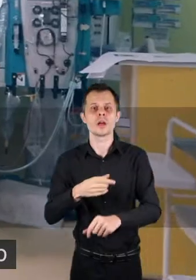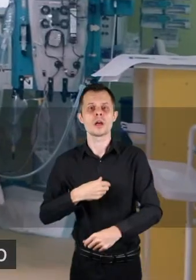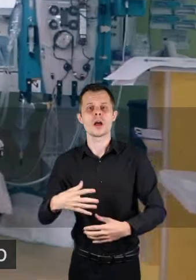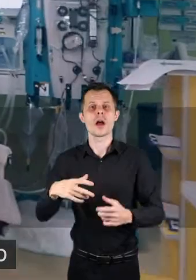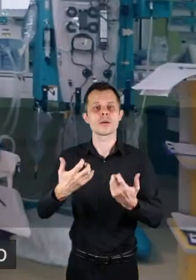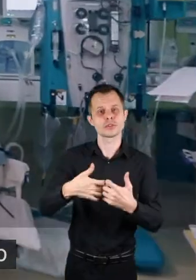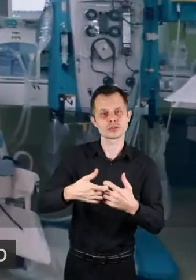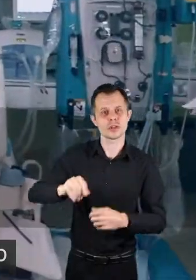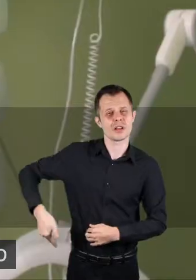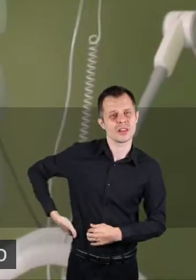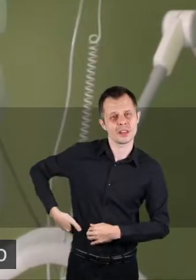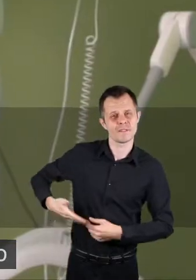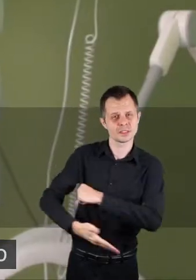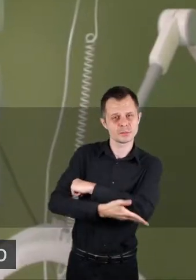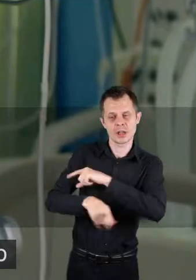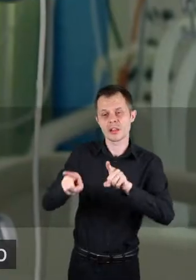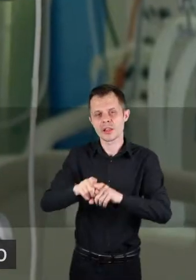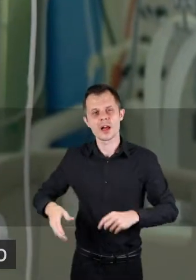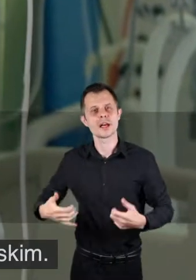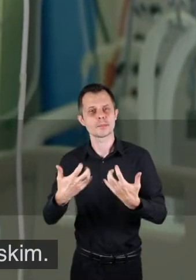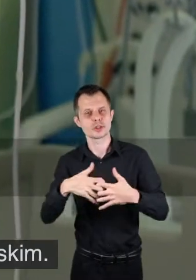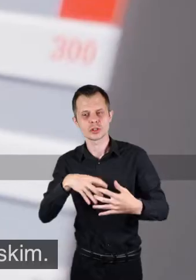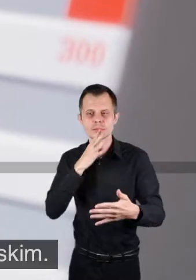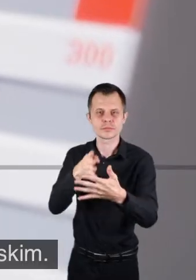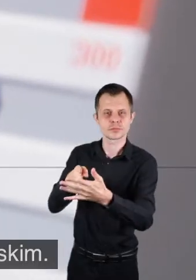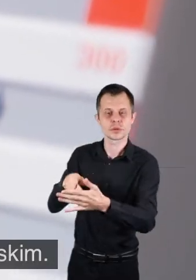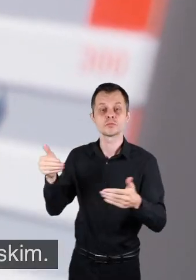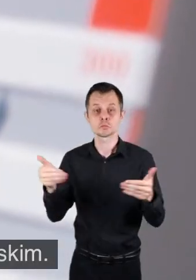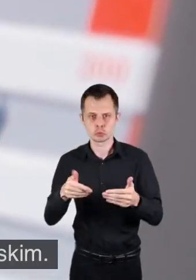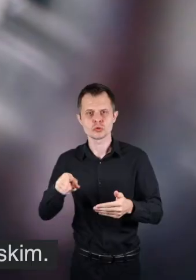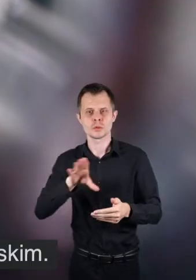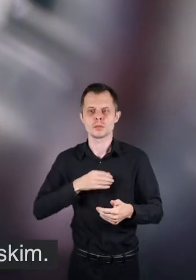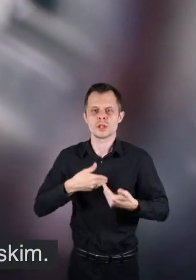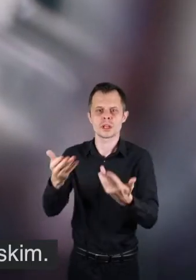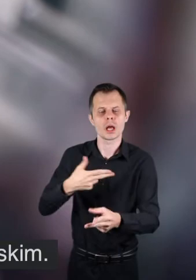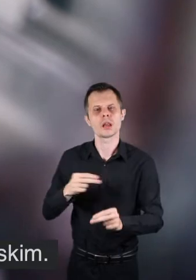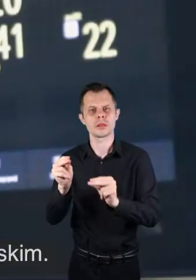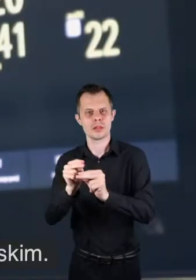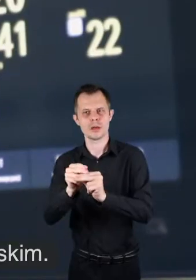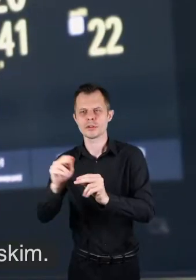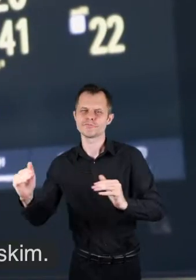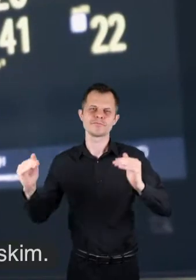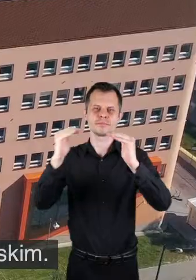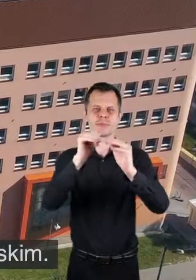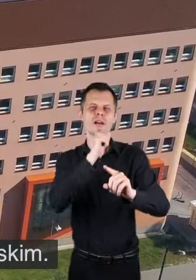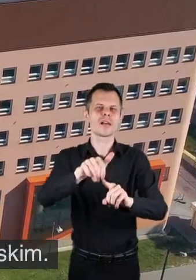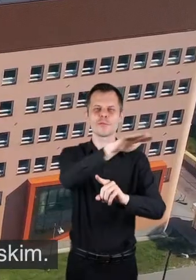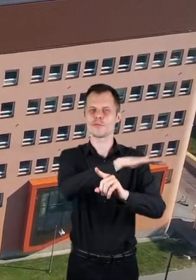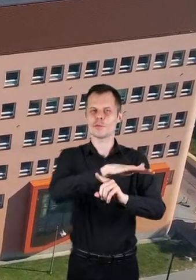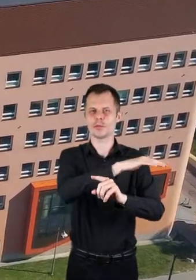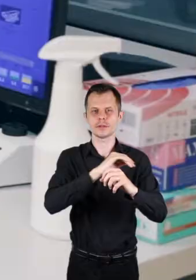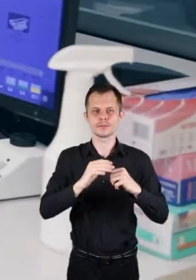terapii nerkozastępczej i sprzętu monitorującego umożliwia prowadzenie intensywnej terapii na poziomie europejskim.